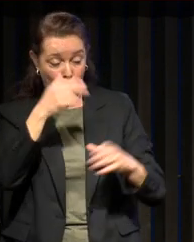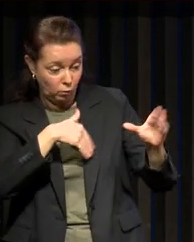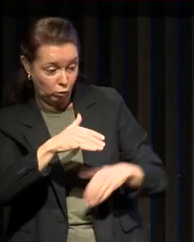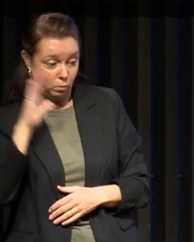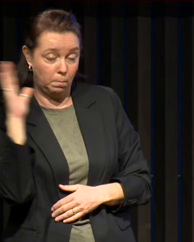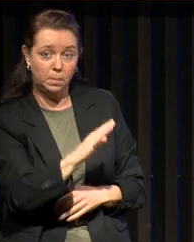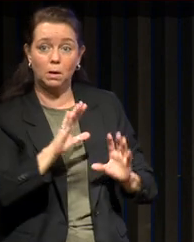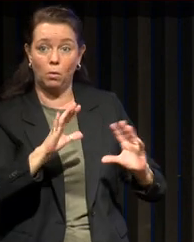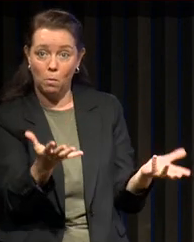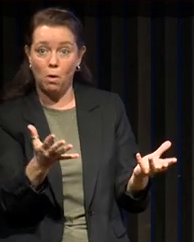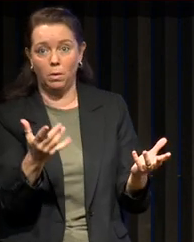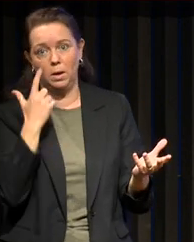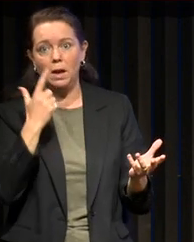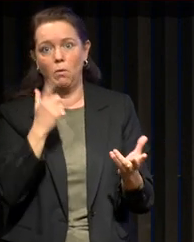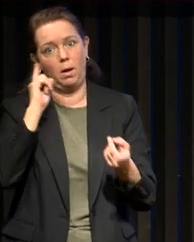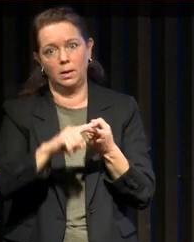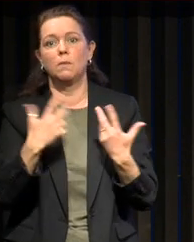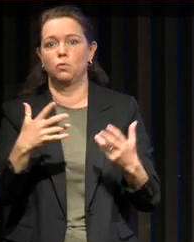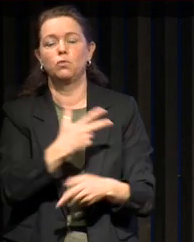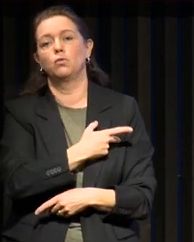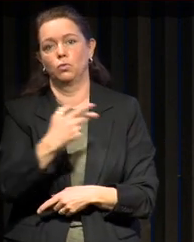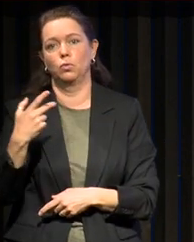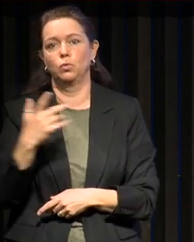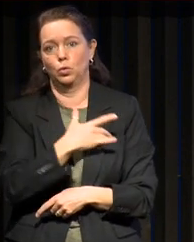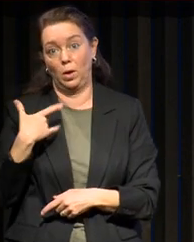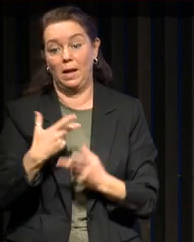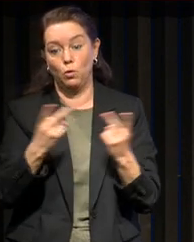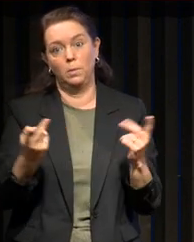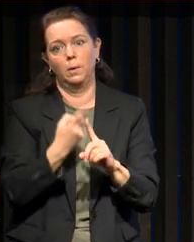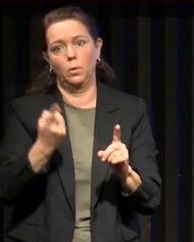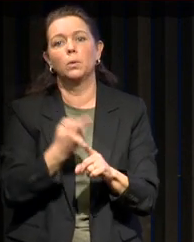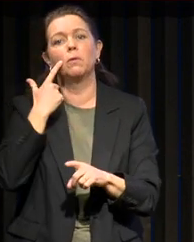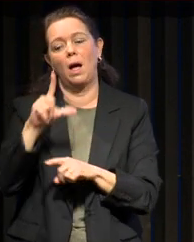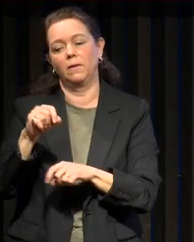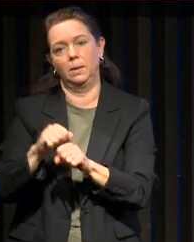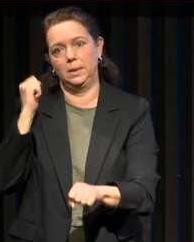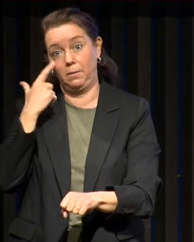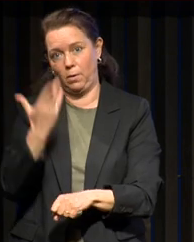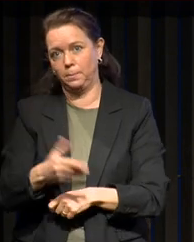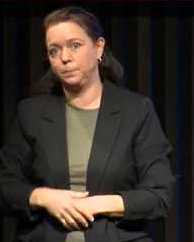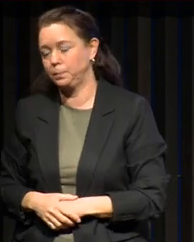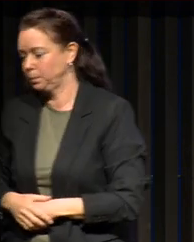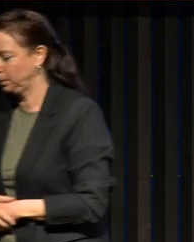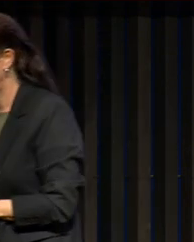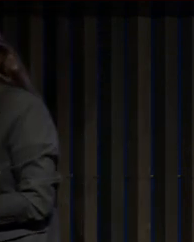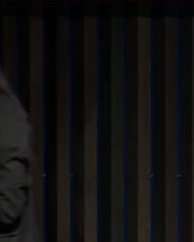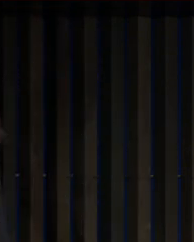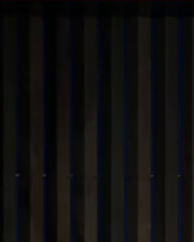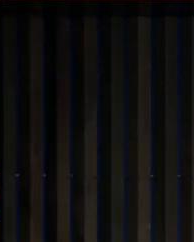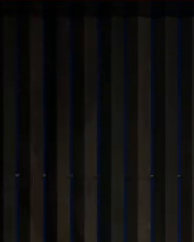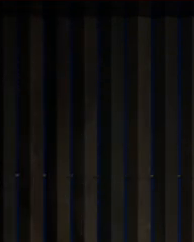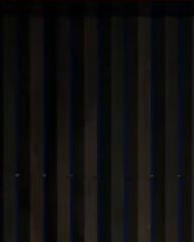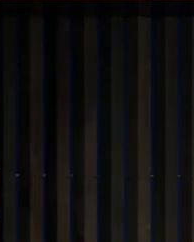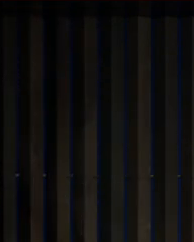et évaluer son enjeu de santé publique. Et ça, on va le voir au XXe siècle. Donc passons au XXe